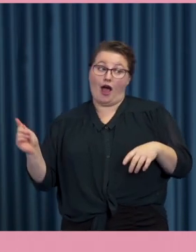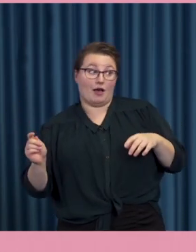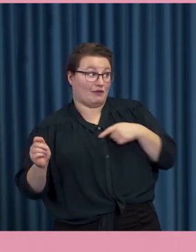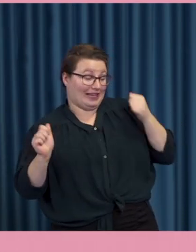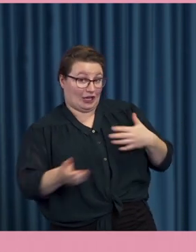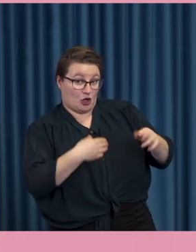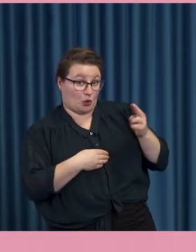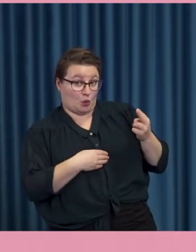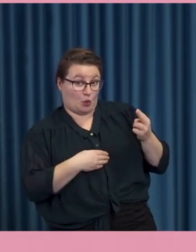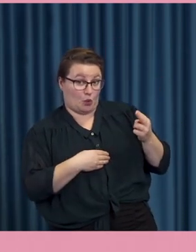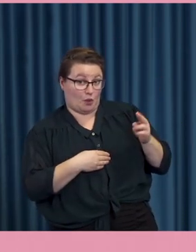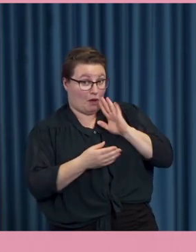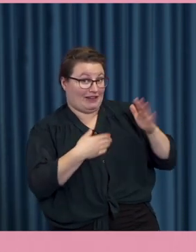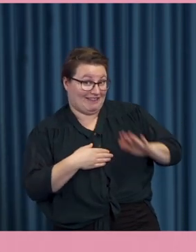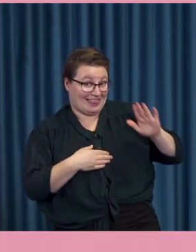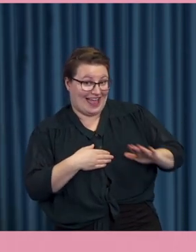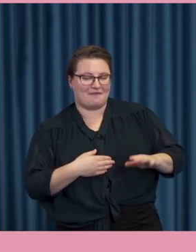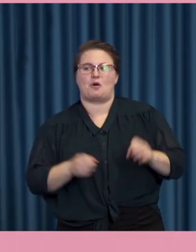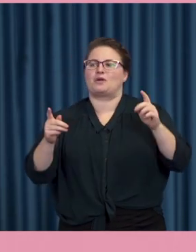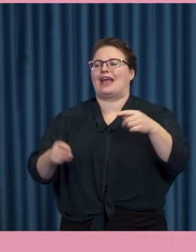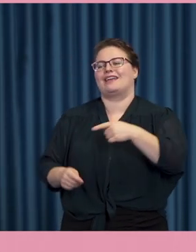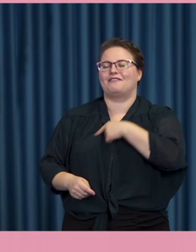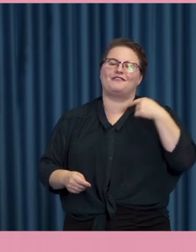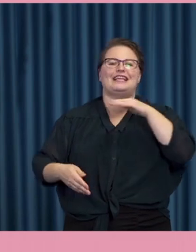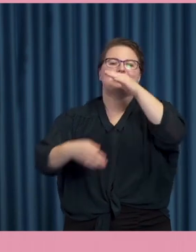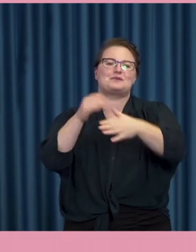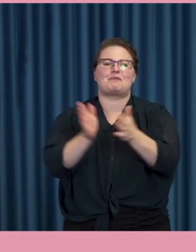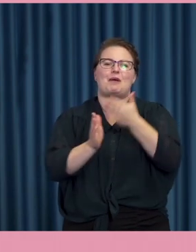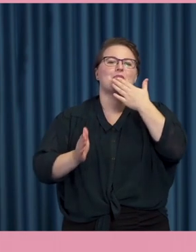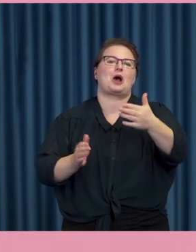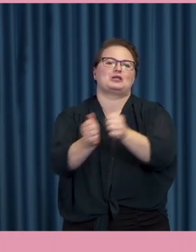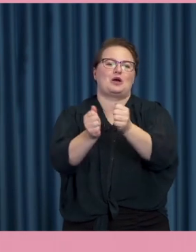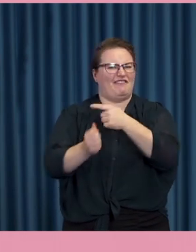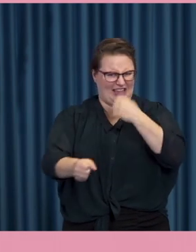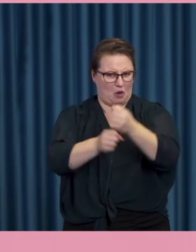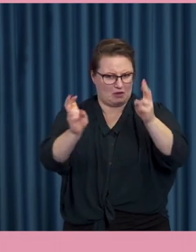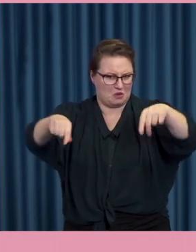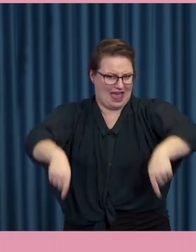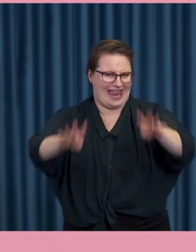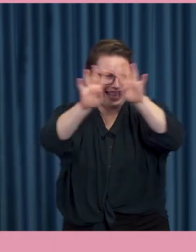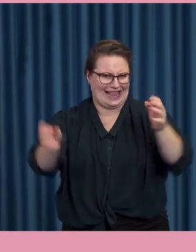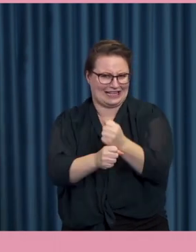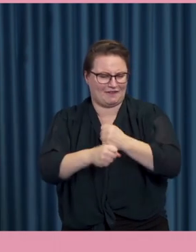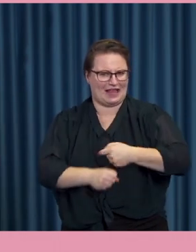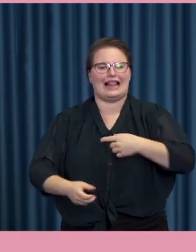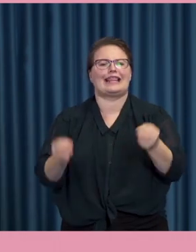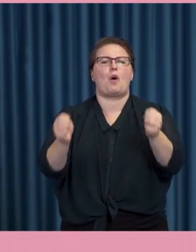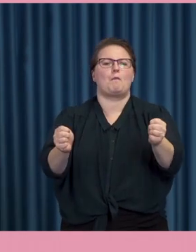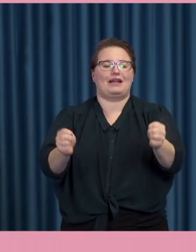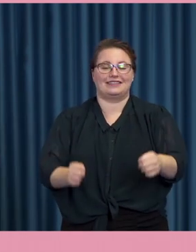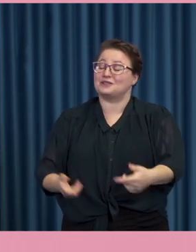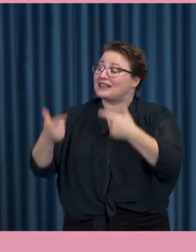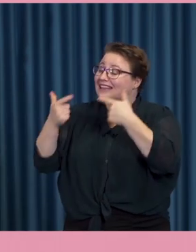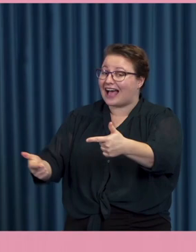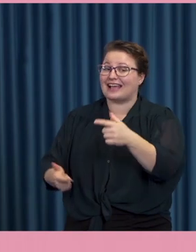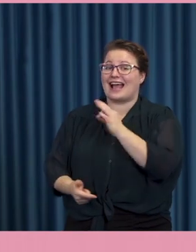nu har vi ju börjat här. Exakt, underbart. Vi slutar alltid i hoppet. Ni kanske har märkt det. Men det är så vi jobbar här på Internetstiftelsen i hoppet. Du, Hanna Lindestolk, tusen tack